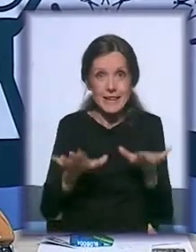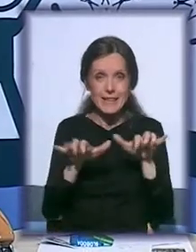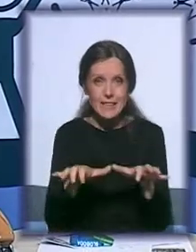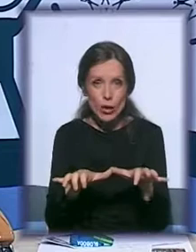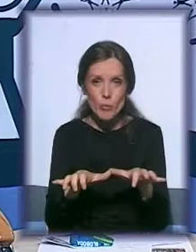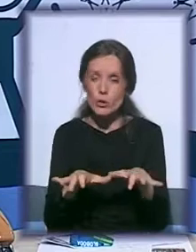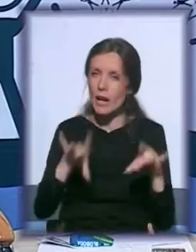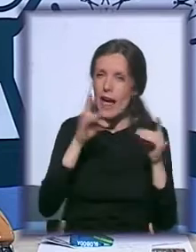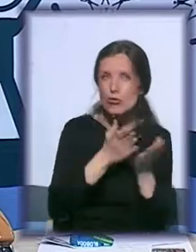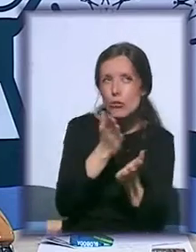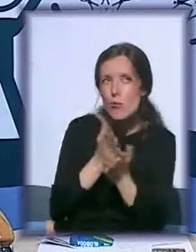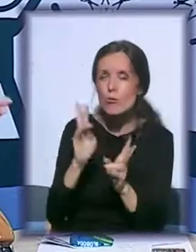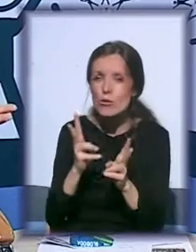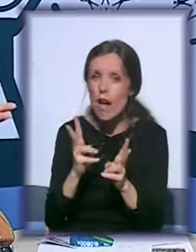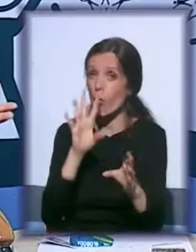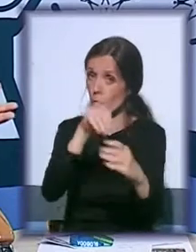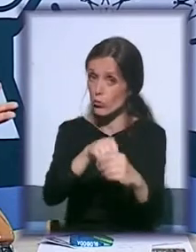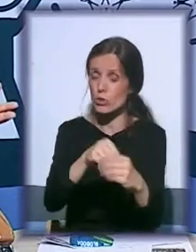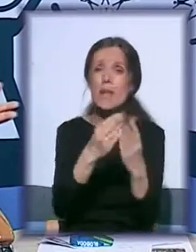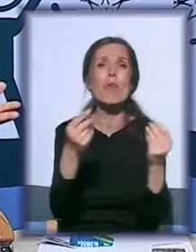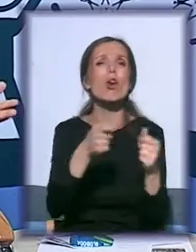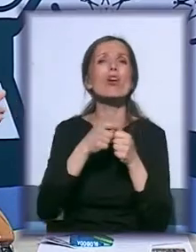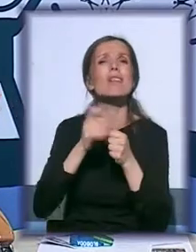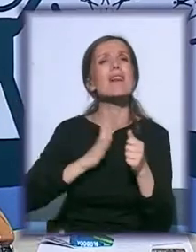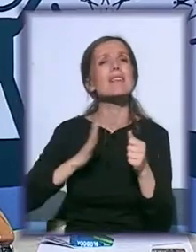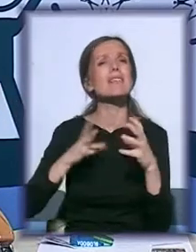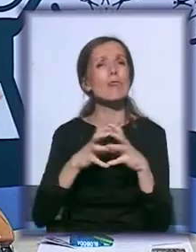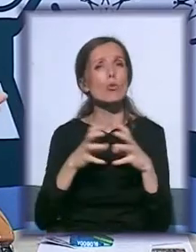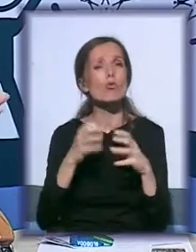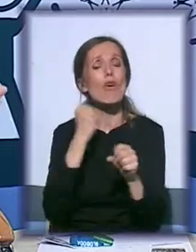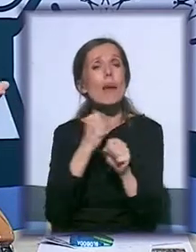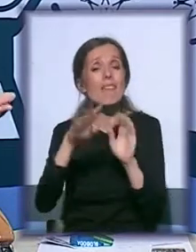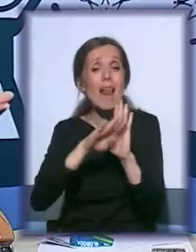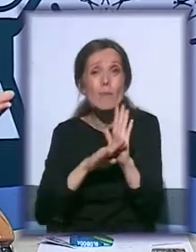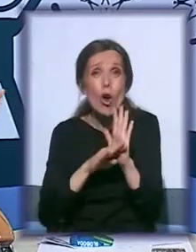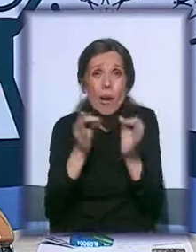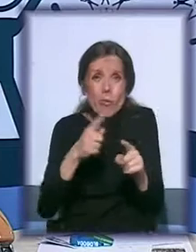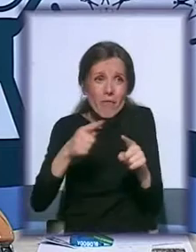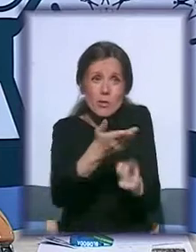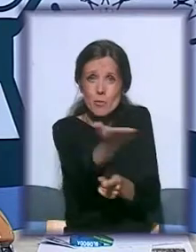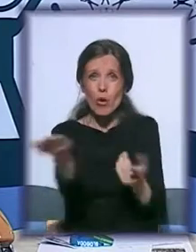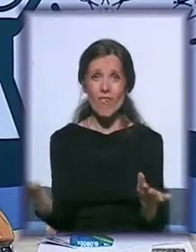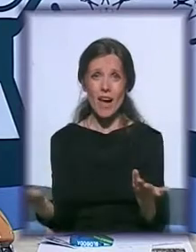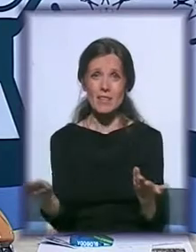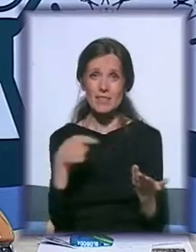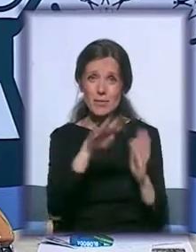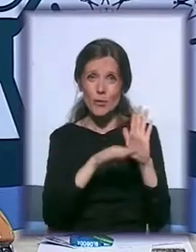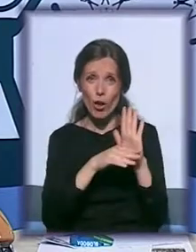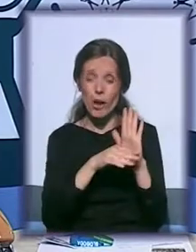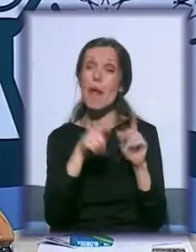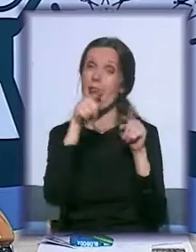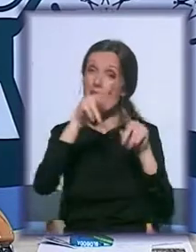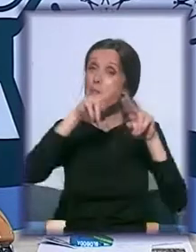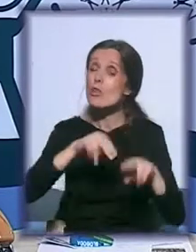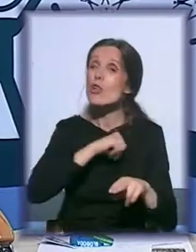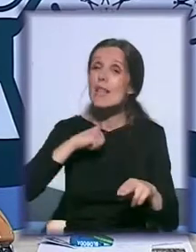nađite mogućnost, uključite se. Mnogo organizacija civilnog društva je pravilo programe upravo zbog vas i za vas. A na vama je samo da